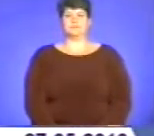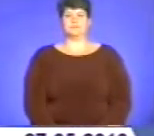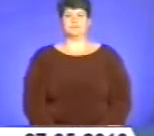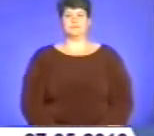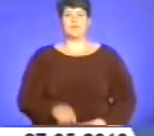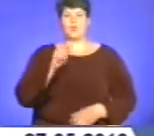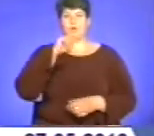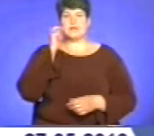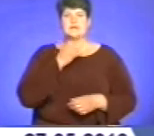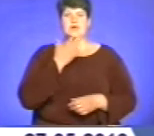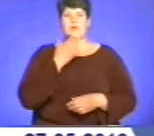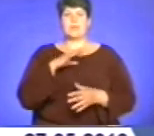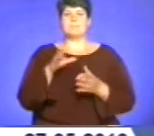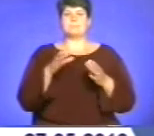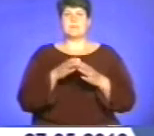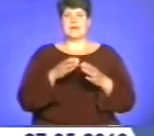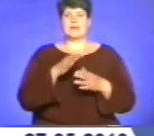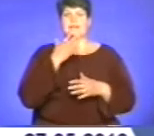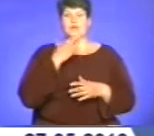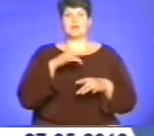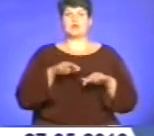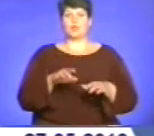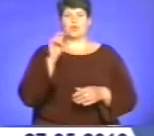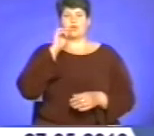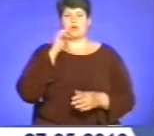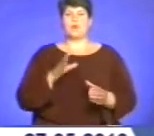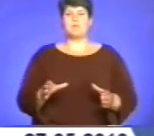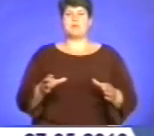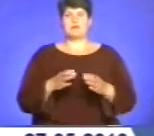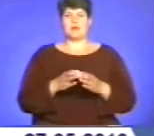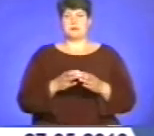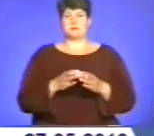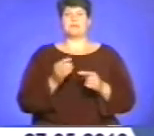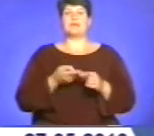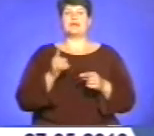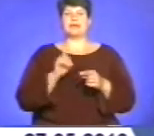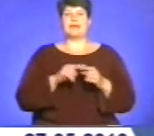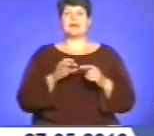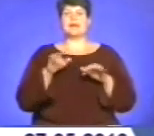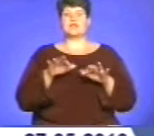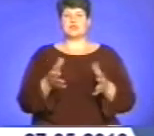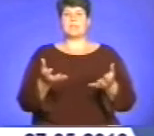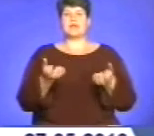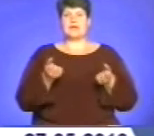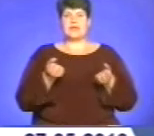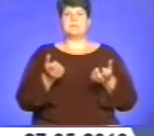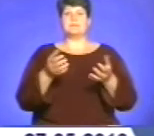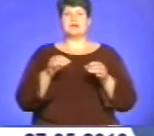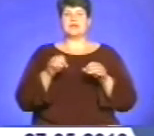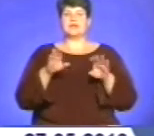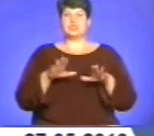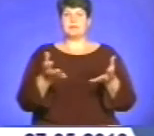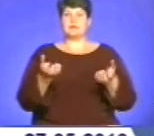Українська народна партія та народний рух України об'єдналися. Таке рішення прийняли 19 травня учасники об